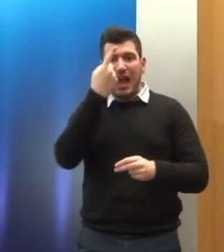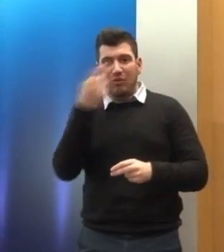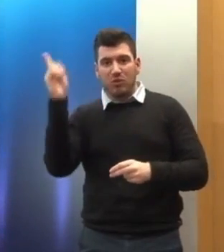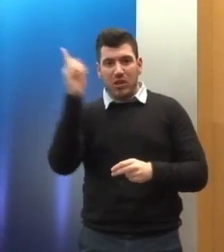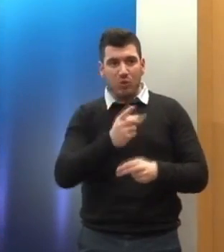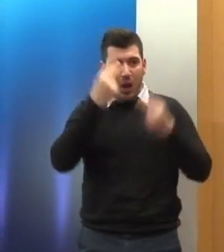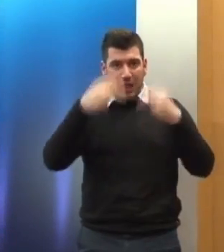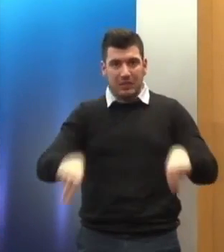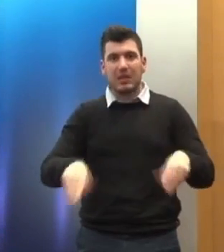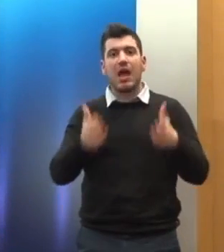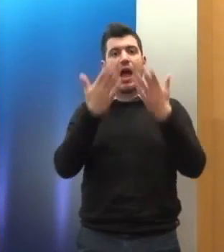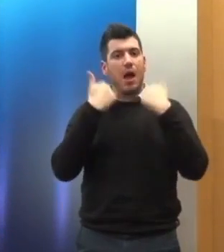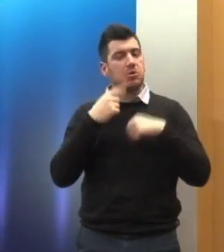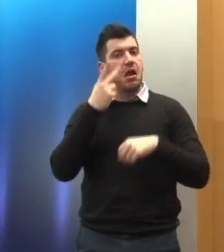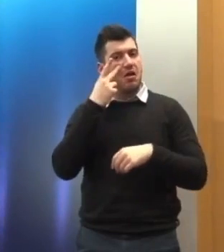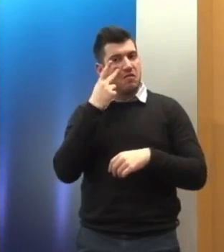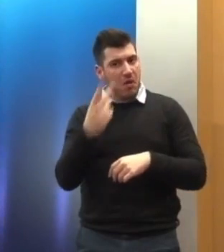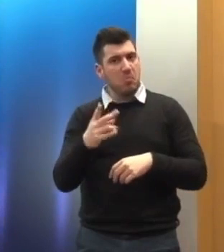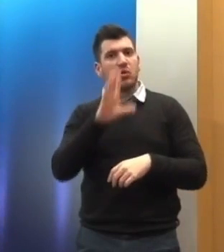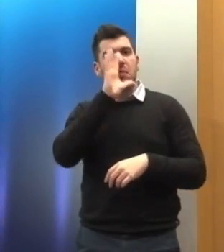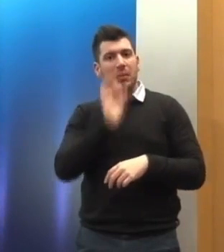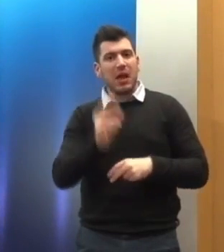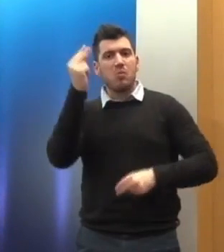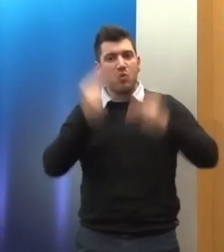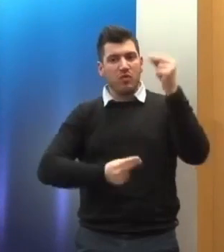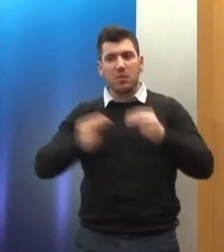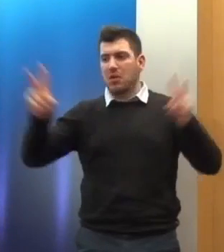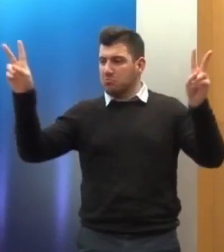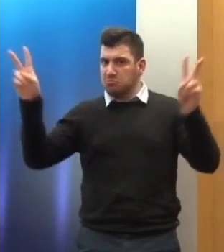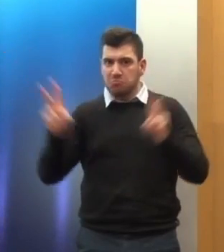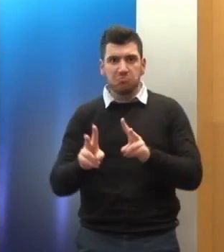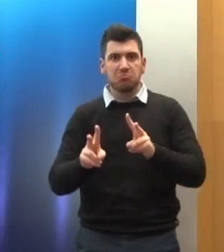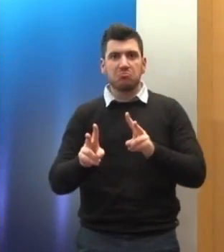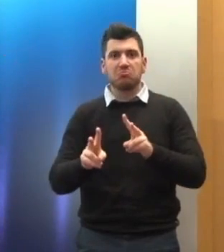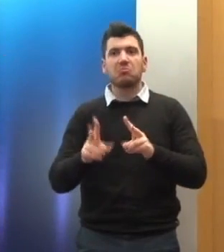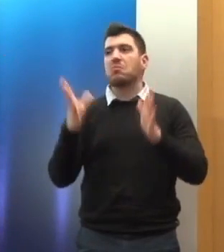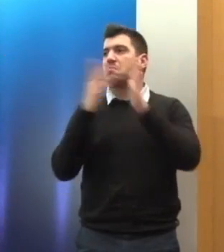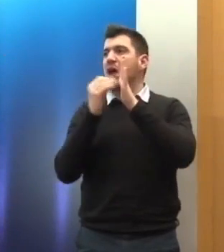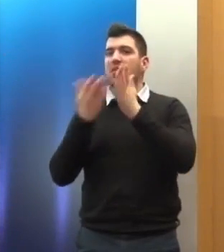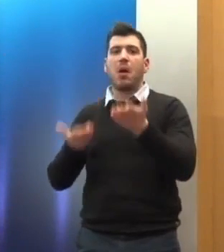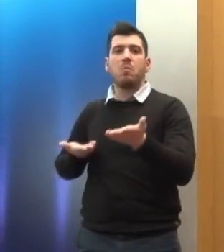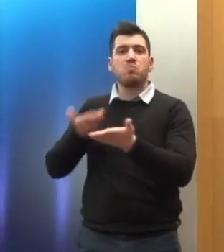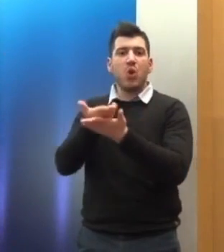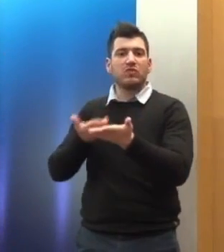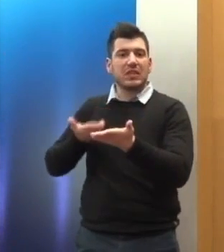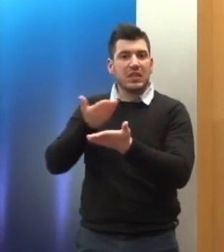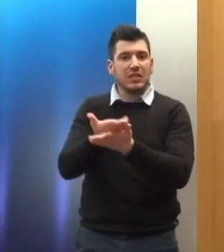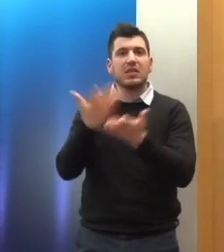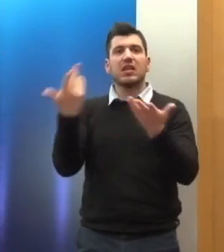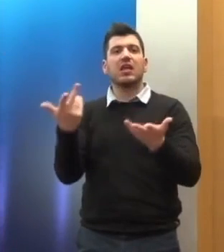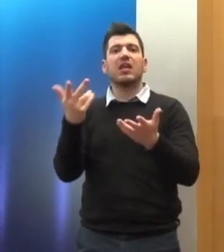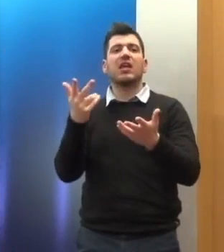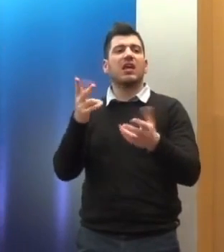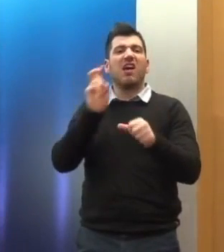παρατηρούμε έντονη μείωση των σχετικών προσφυγών. Το πρόβλημα των ανεκτέλεσεων αποφάσεων των δικητικών